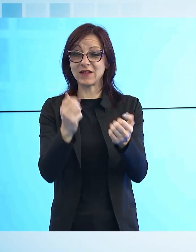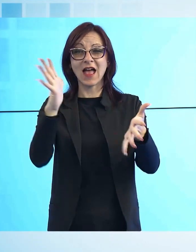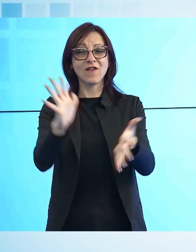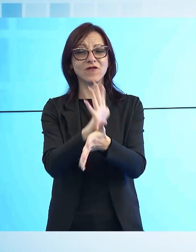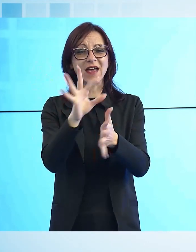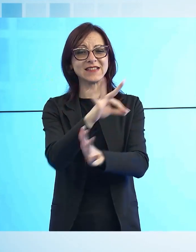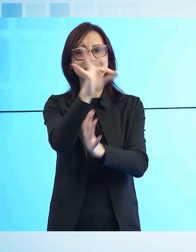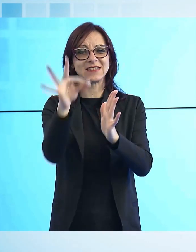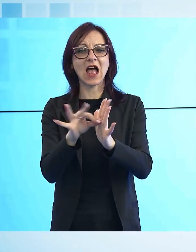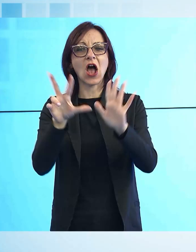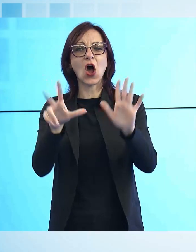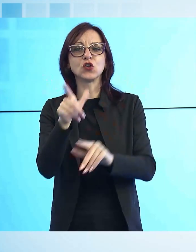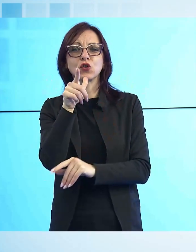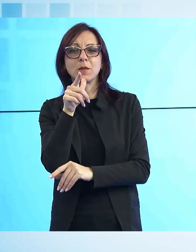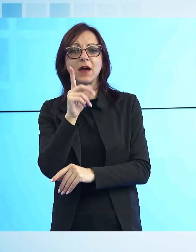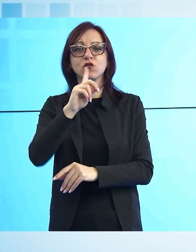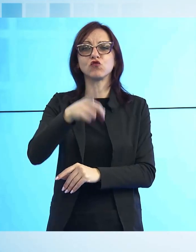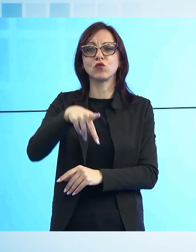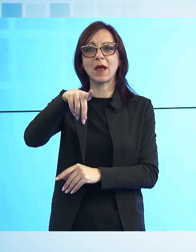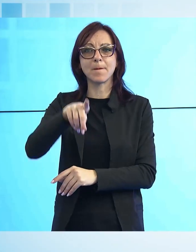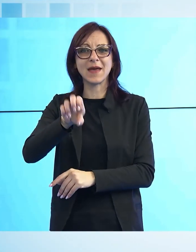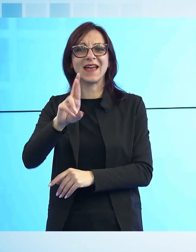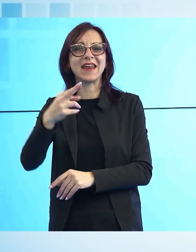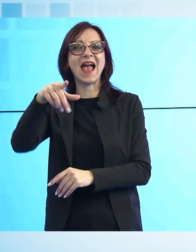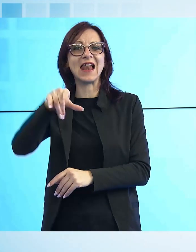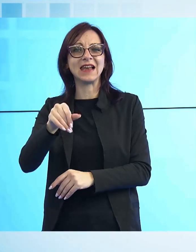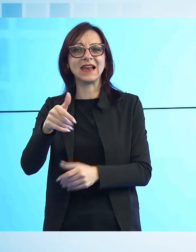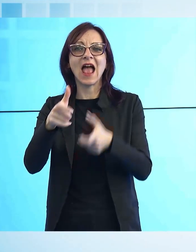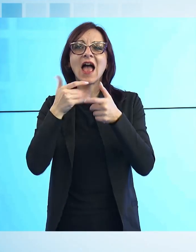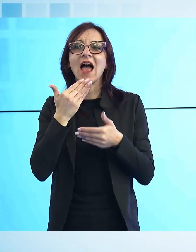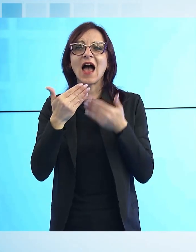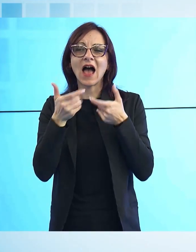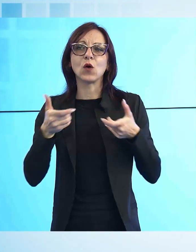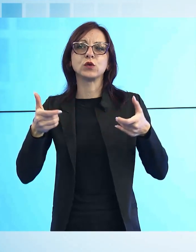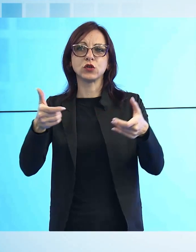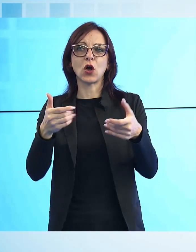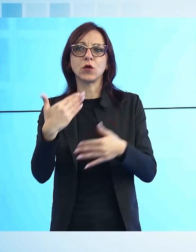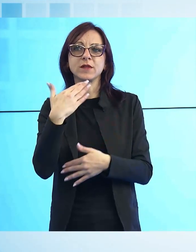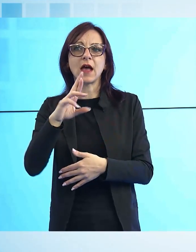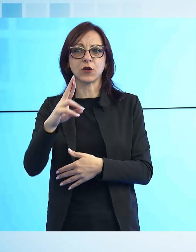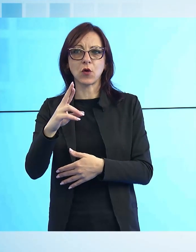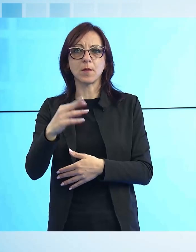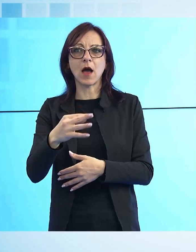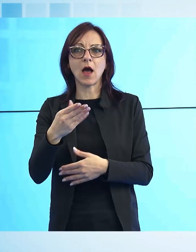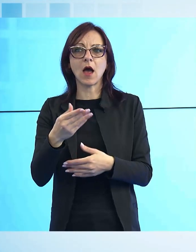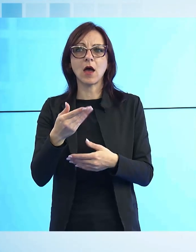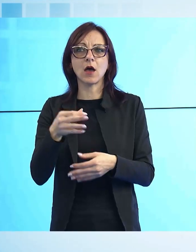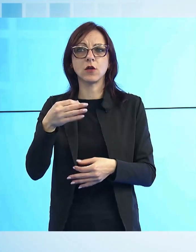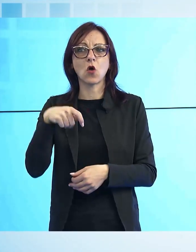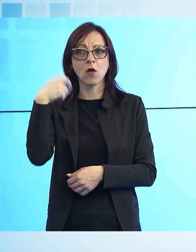'8 marzo, Giulia Perelli ha presentato all'Auditorium San Romano una performance dedicata a Maria Eletta Martini.